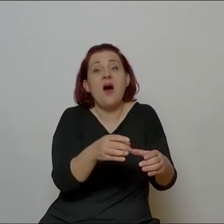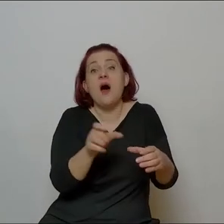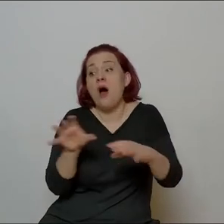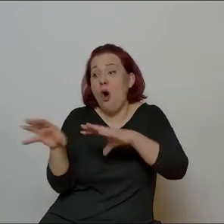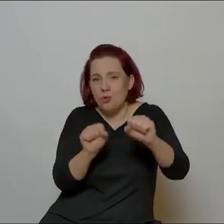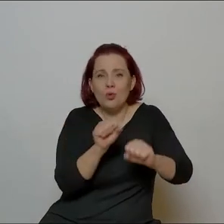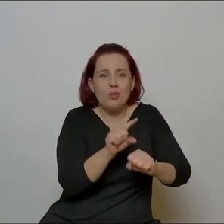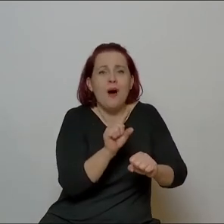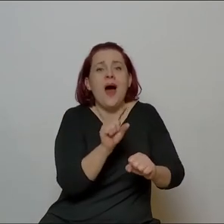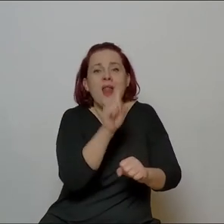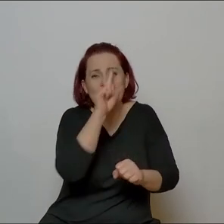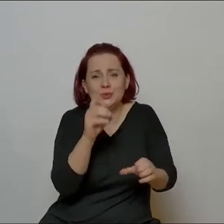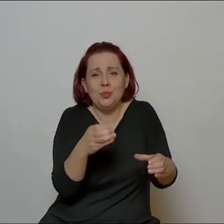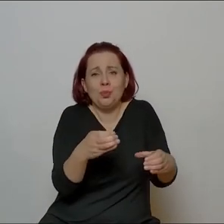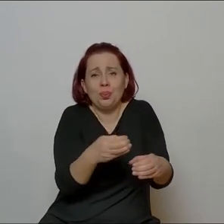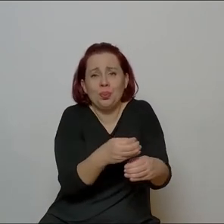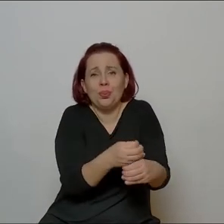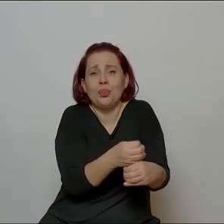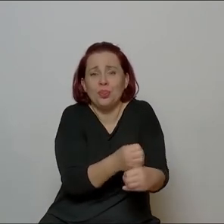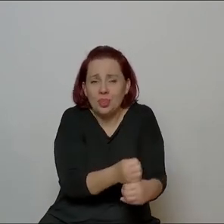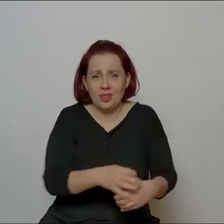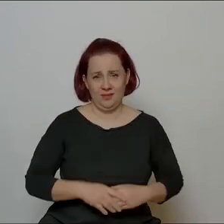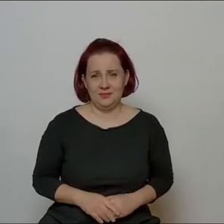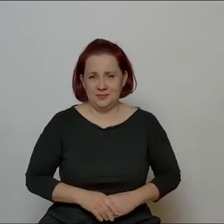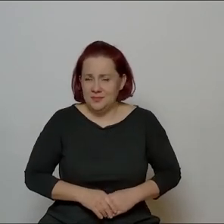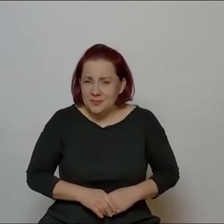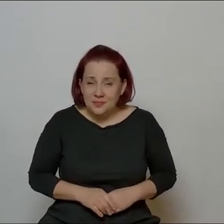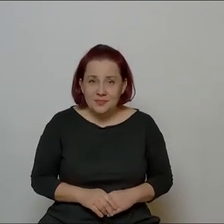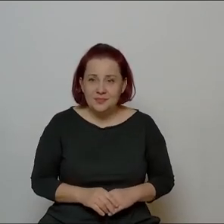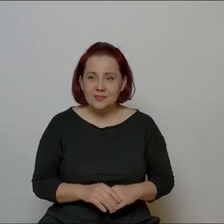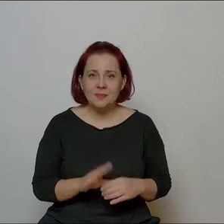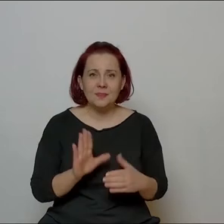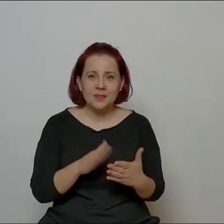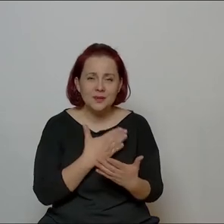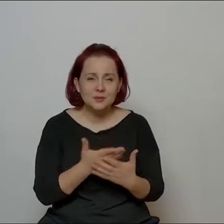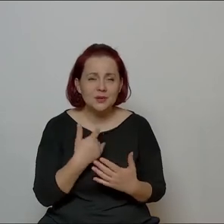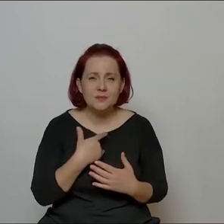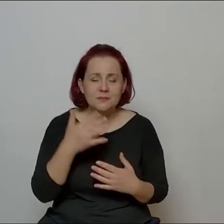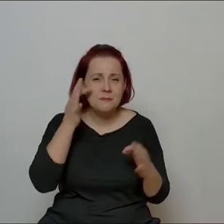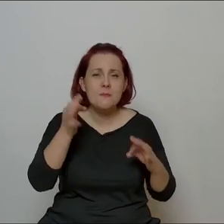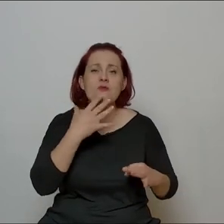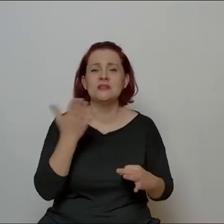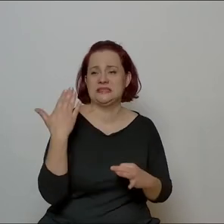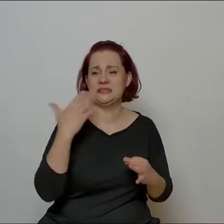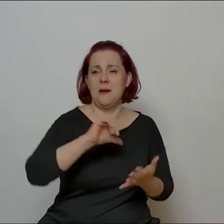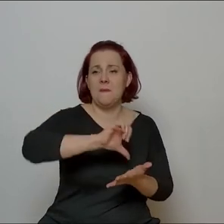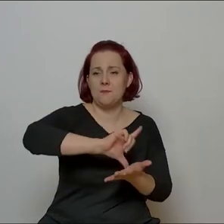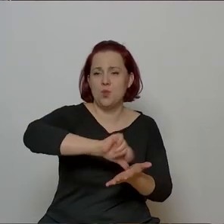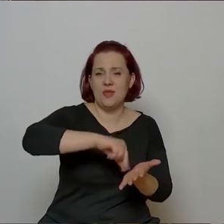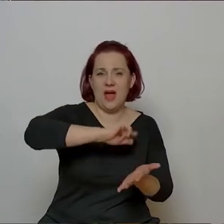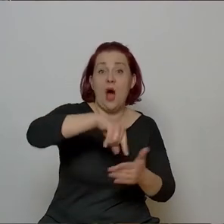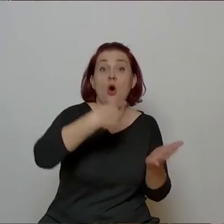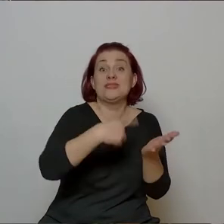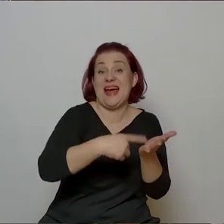No i oczywiście moje myśli kierują się tutaj do spodchmurnej kapelusza, na przykład wspomnianej płyty ostatniej studyjnej taty,